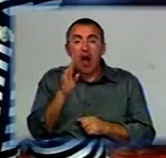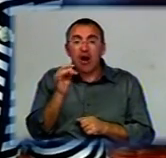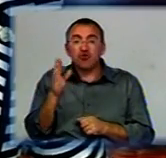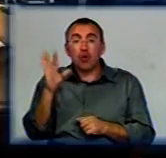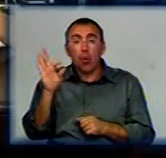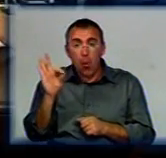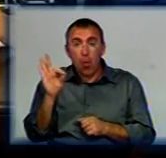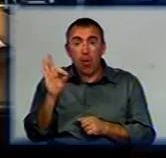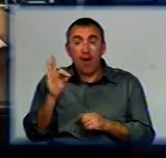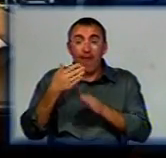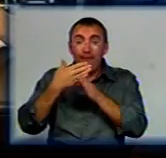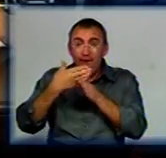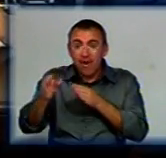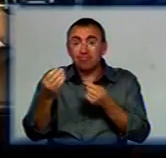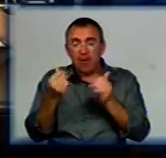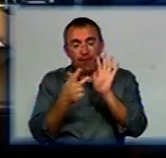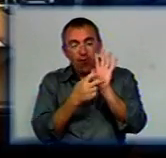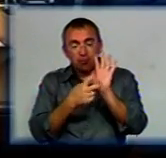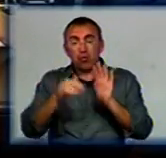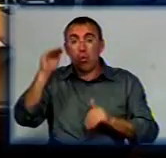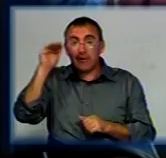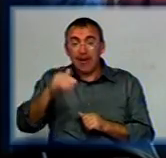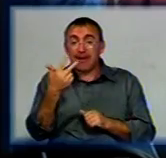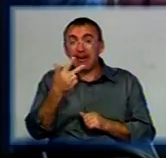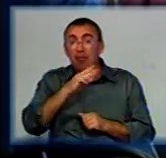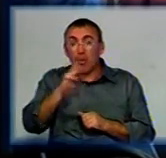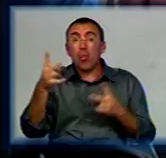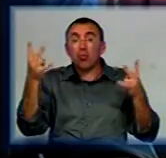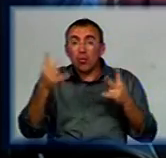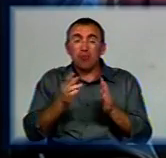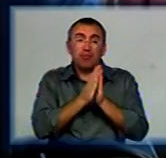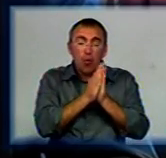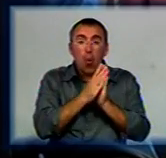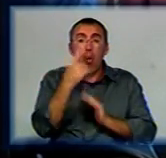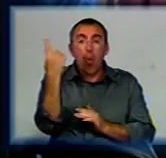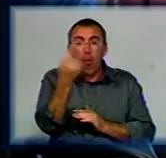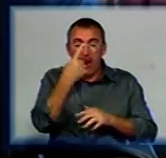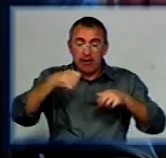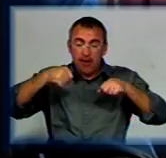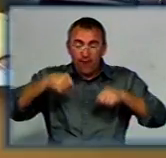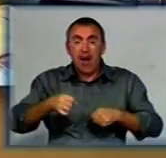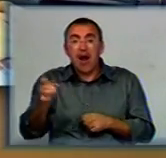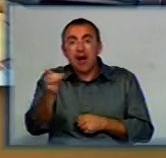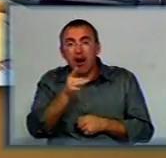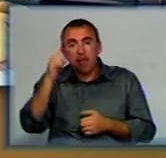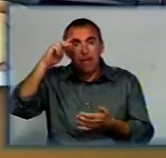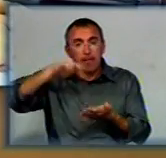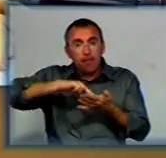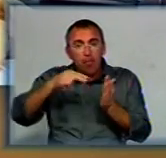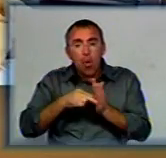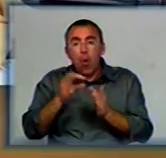Поки на будівництво виділили 800 тисяч. Понад 3 мільйони, які ще треба, просять в обласної влади. Також у районі планують збудувати